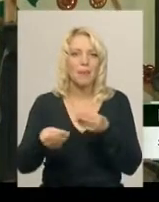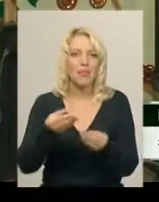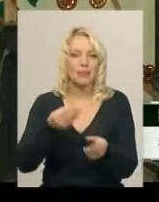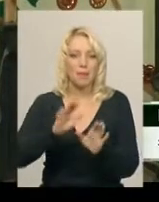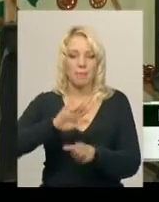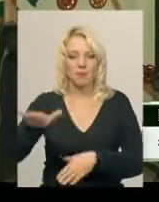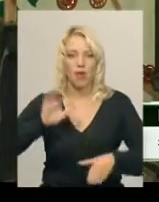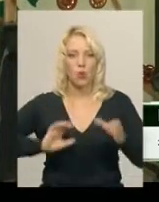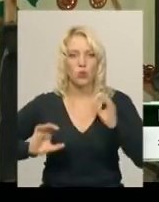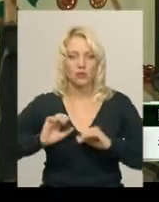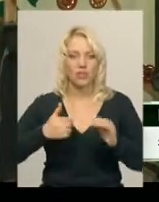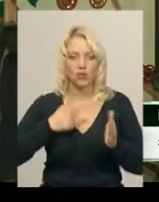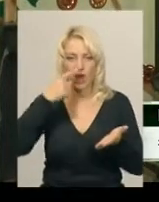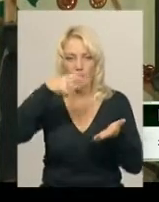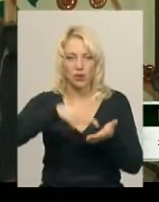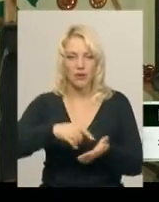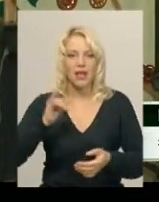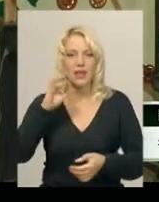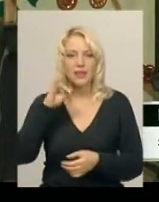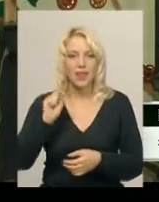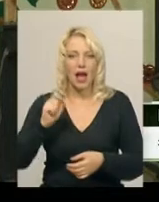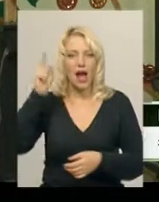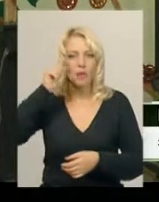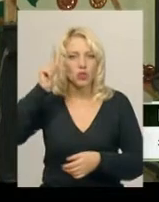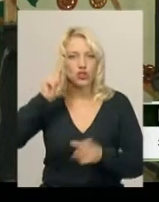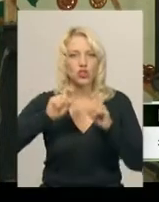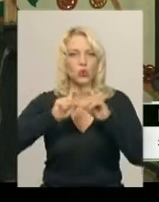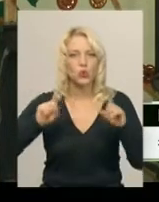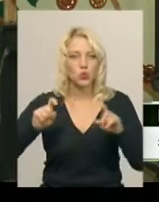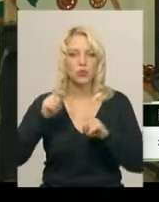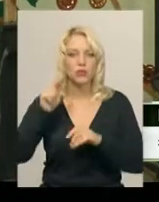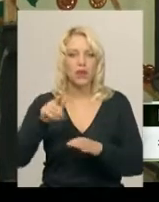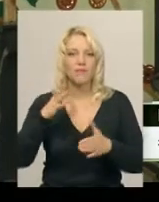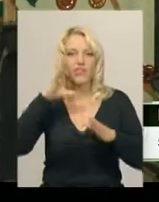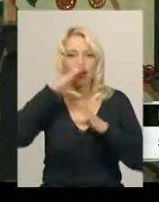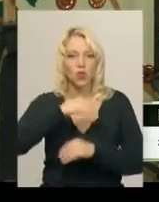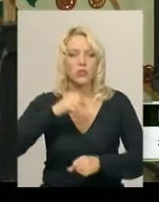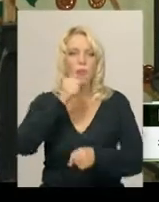університету я потрапив на анімаційну студію. Мені вдалося там попрацювати